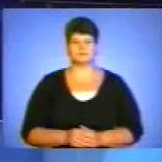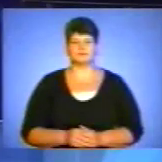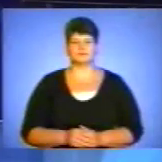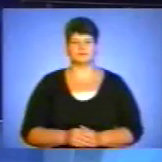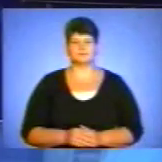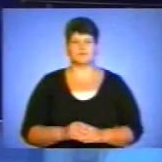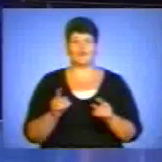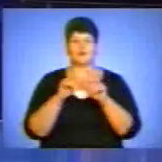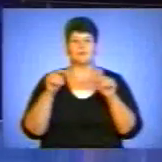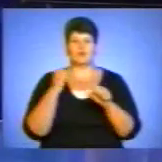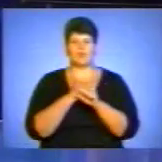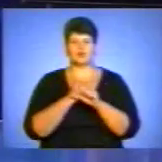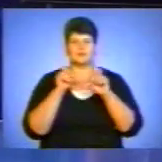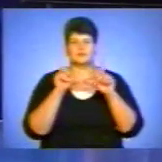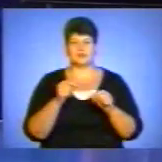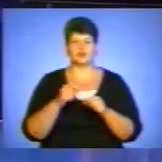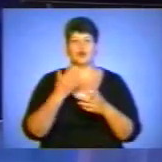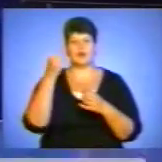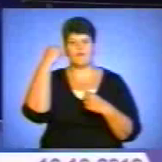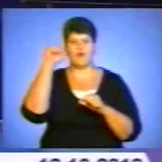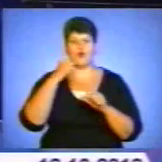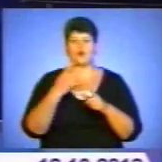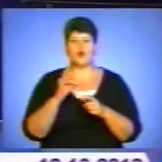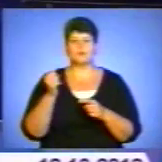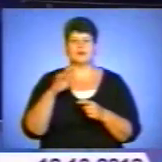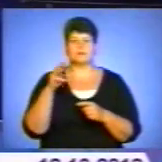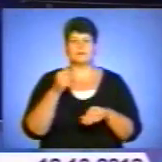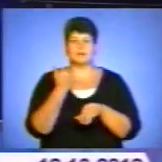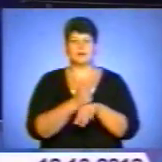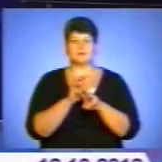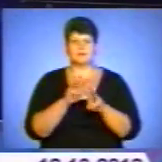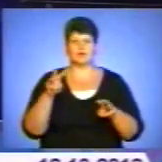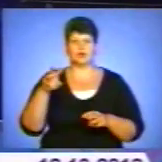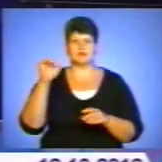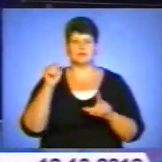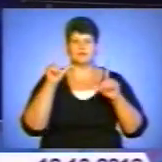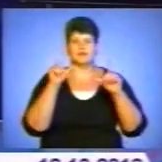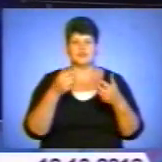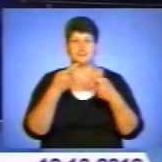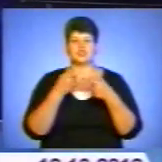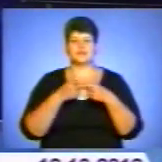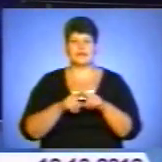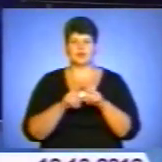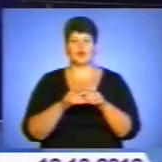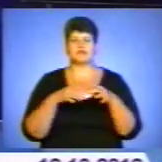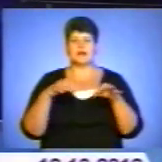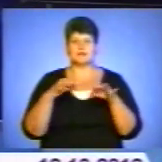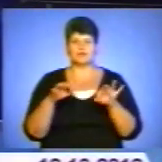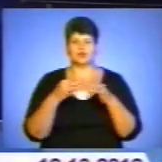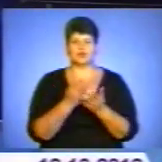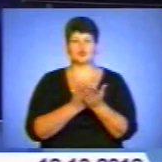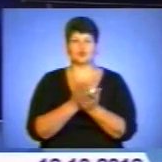У рамках робочого візиту до Кривого Рогу прем'єр-міністр України Микола Азаров відвідав об'єкти інженерно-транспортної інфраструктури міста, а також